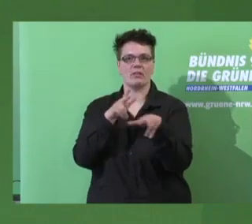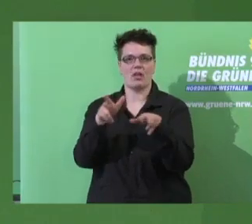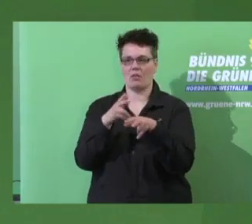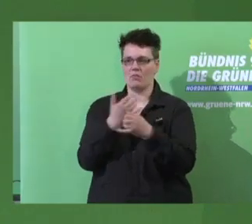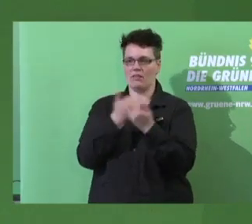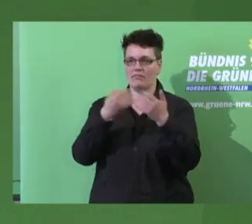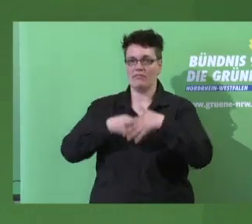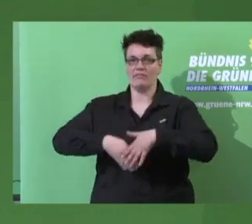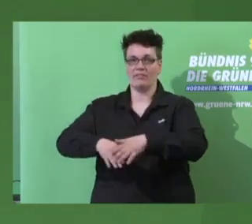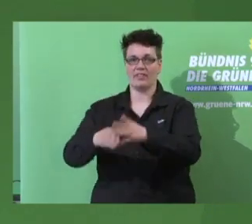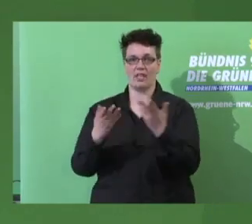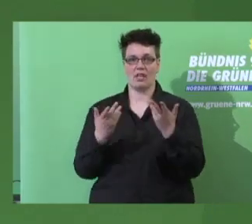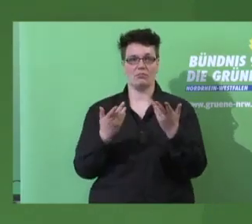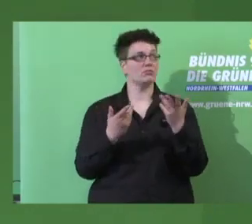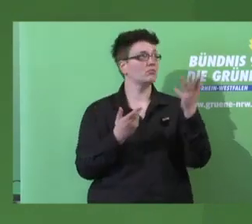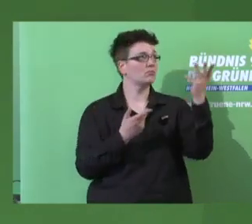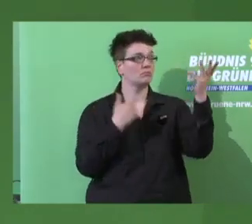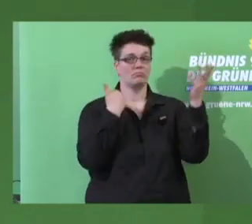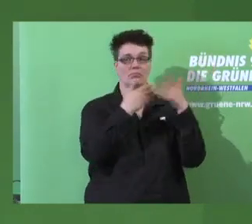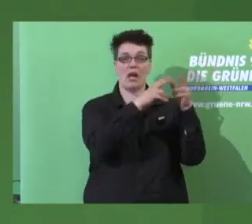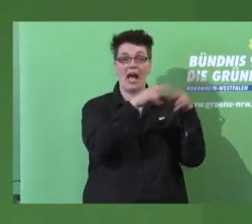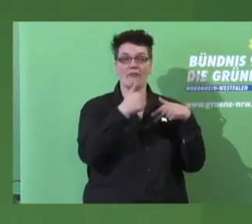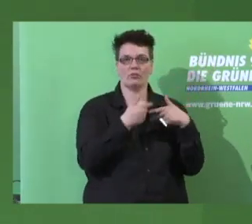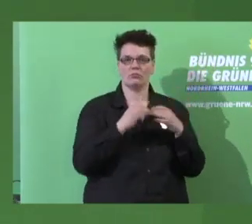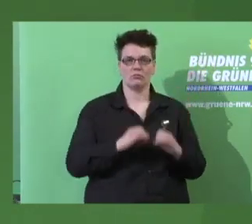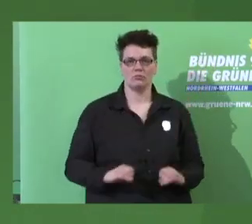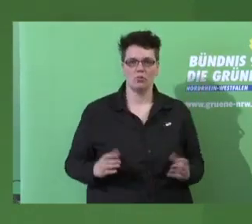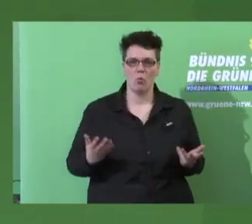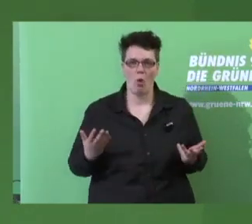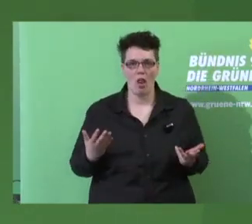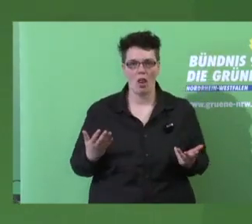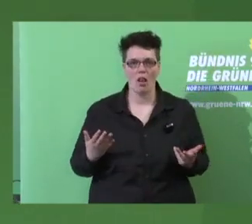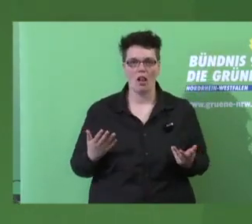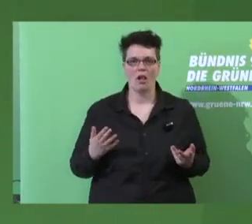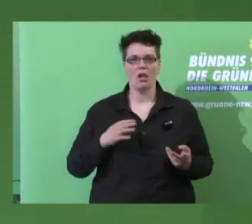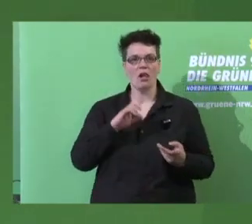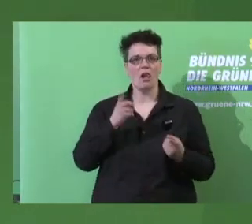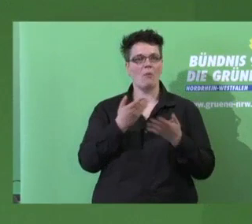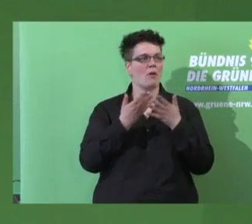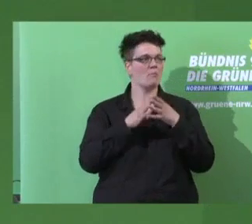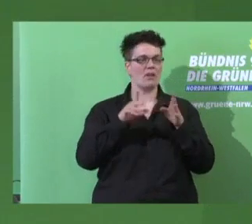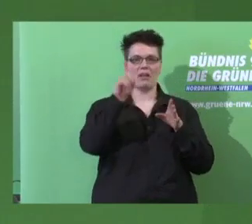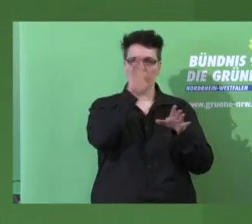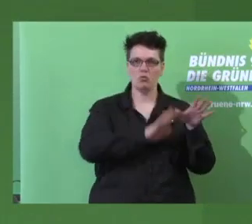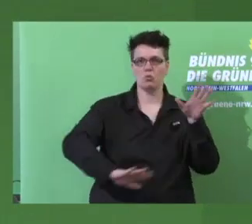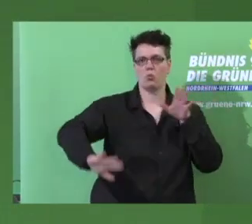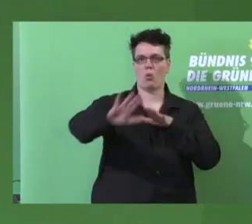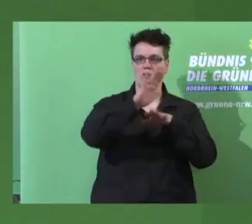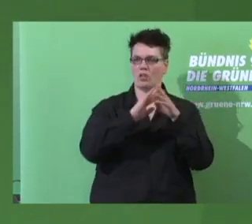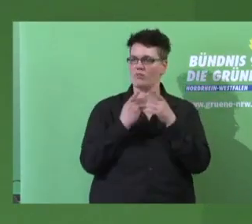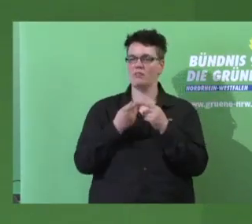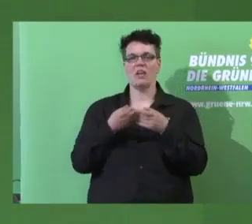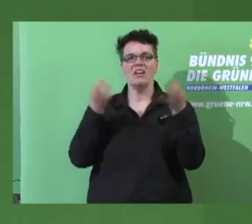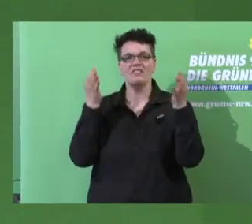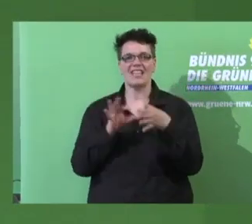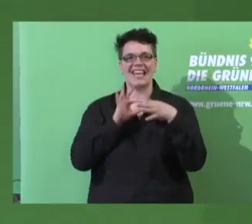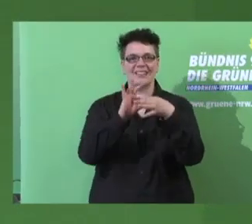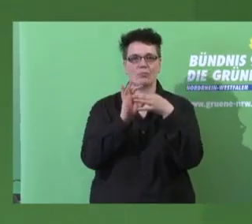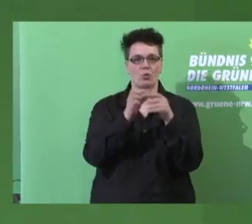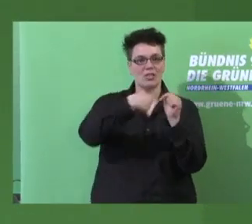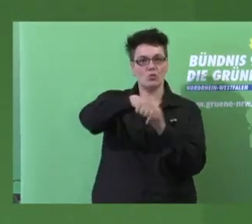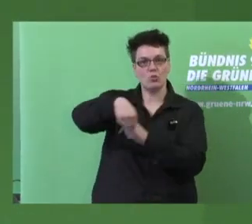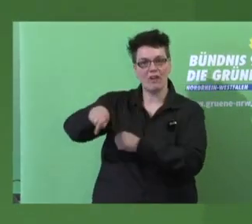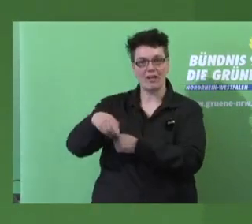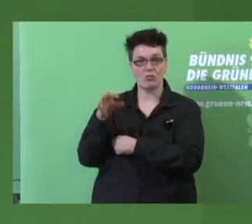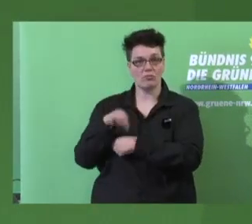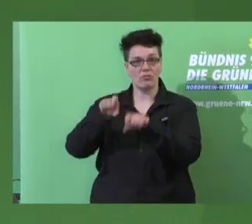Keine Antwort bisher. Gibt es eine landesweite zweckgebundene Zuweisung, auch für den Betrieb? Oder sollen die Kommunen eigene